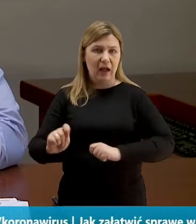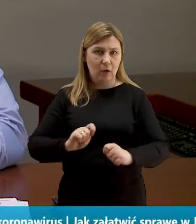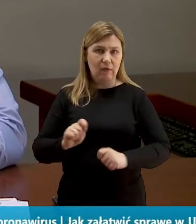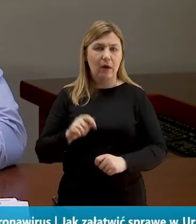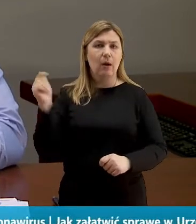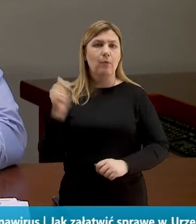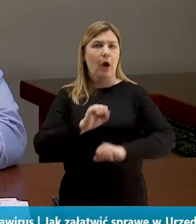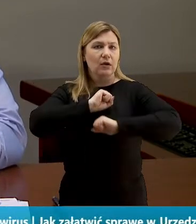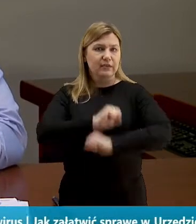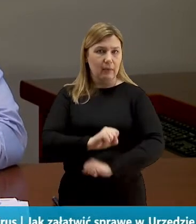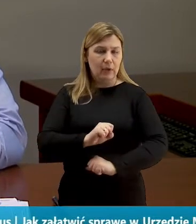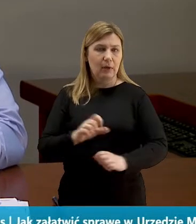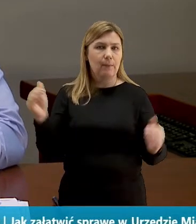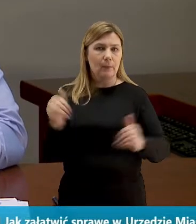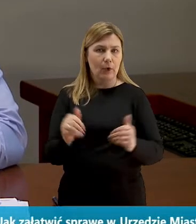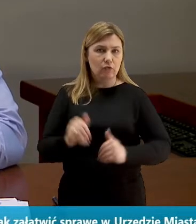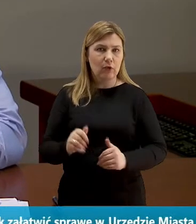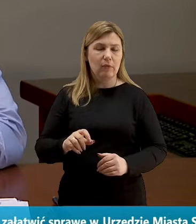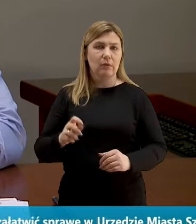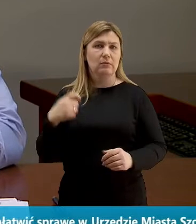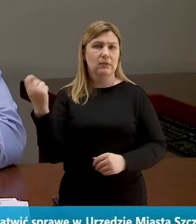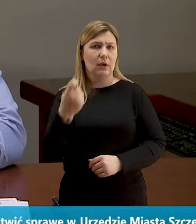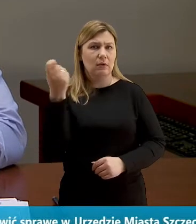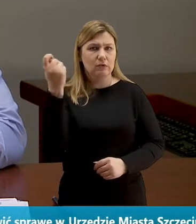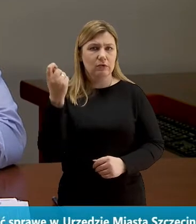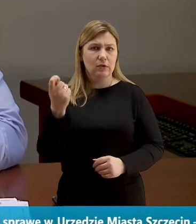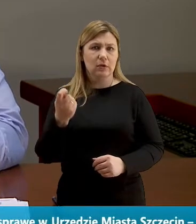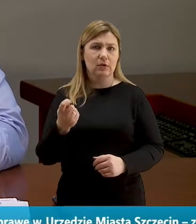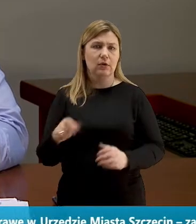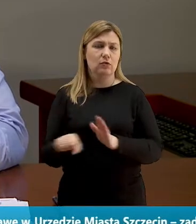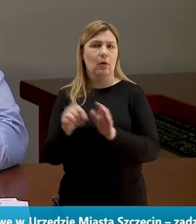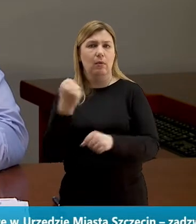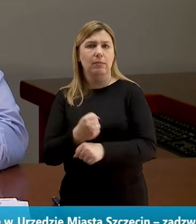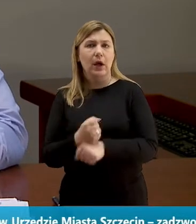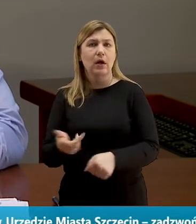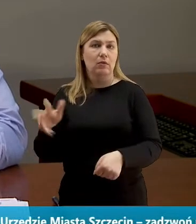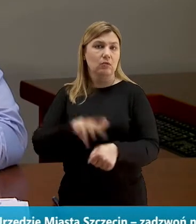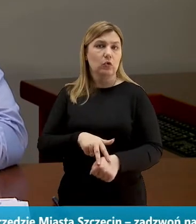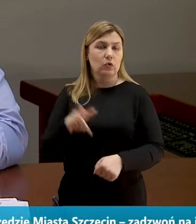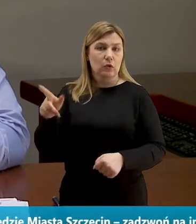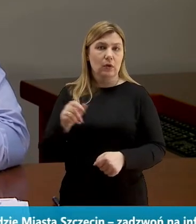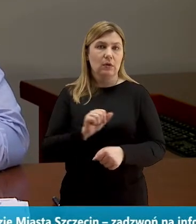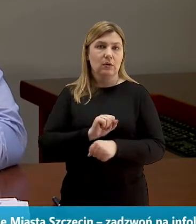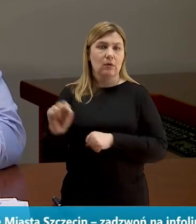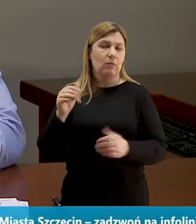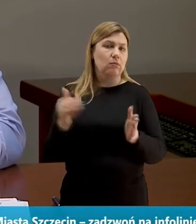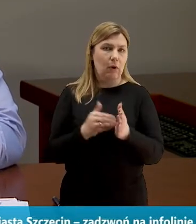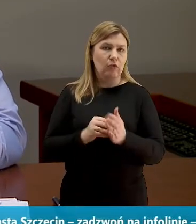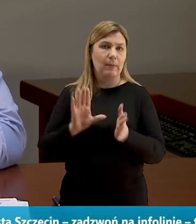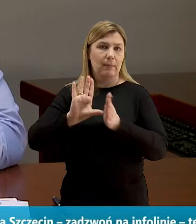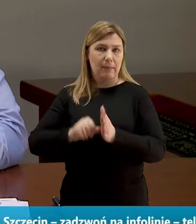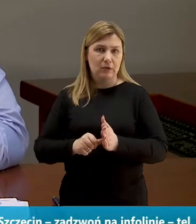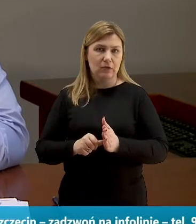musimy zabezpieczyć możliwość poruszania się choćby do pracy tym, którzy są niezbędni, żeby miasto